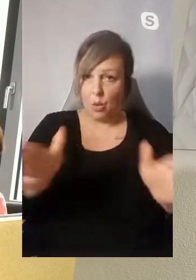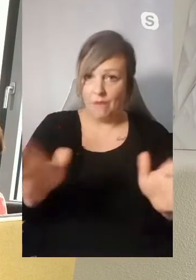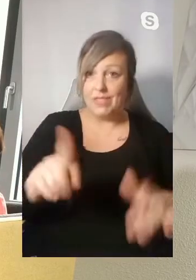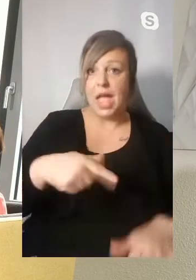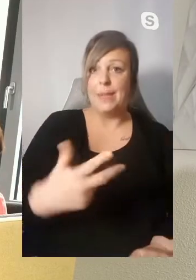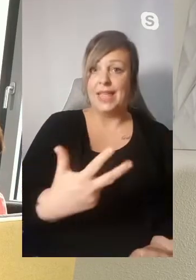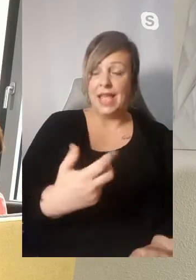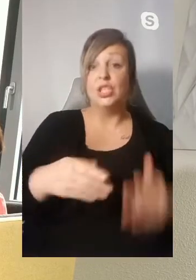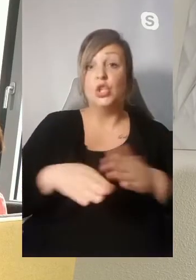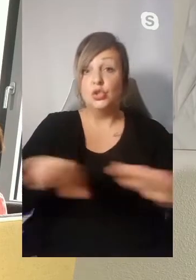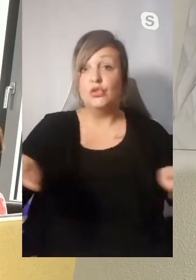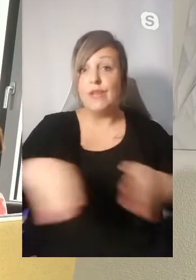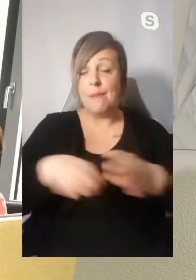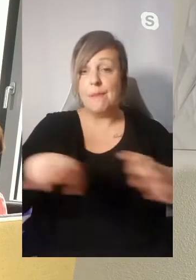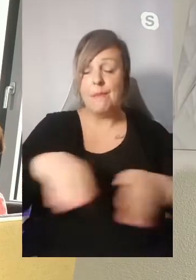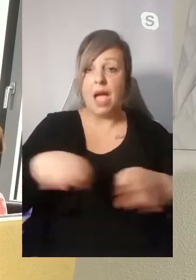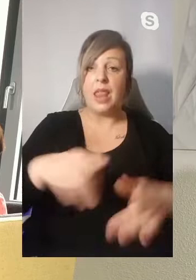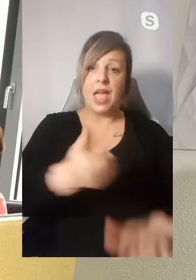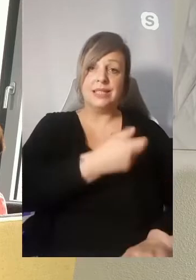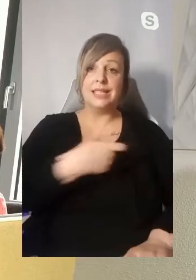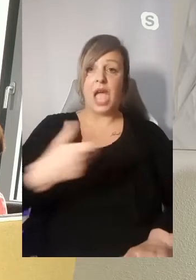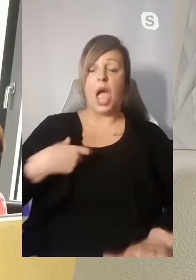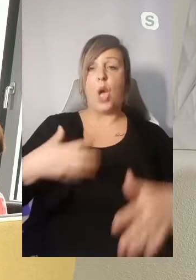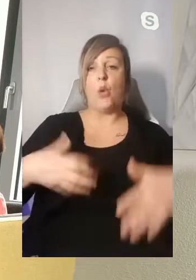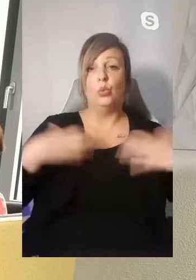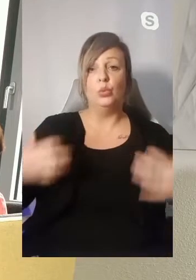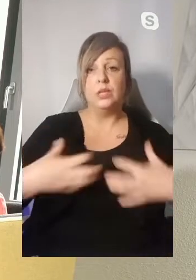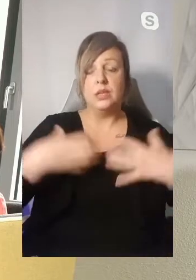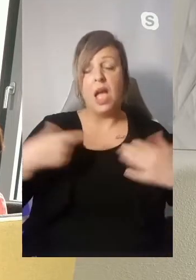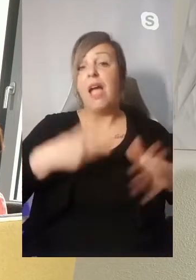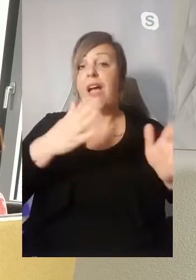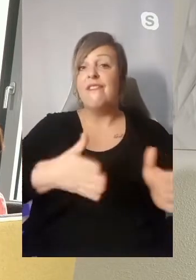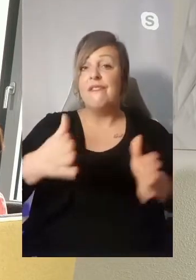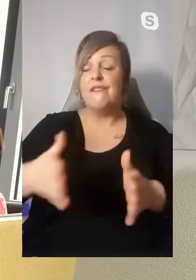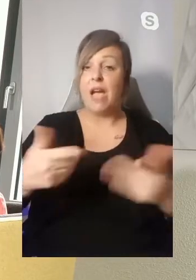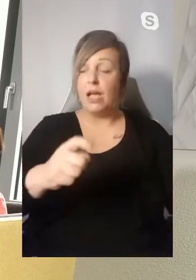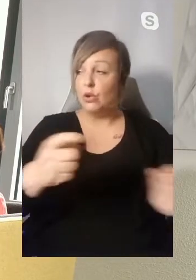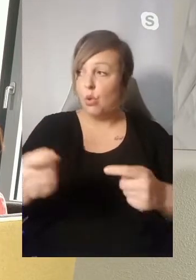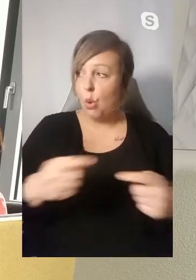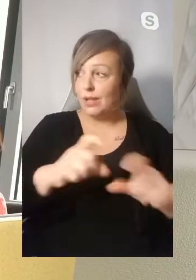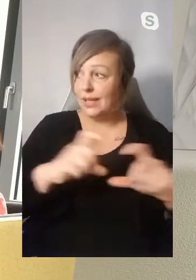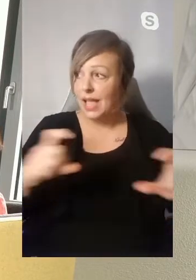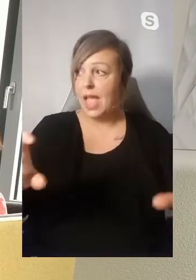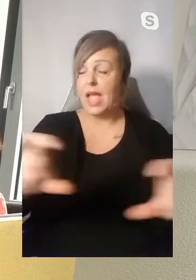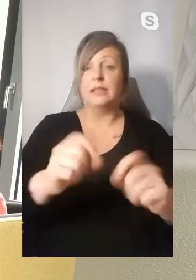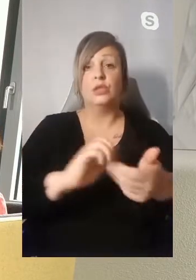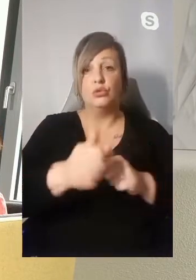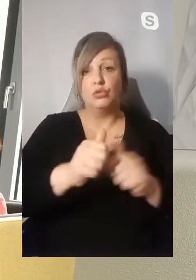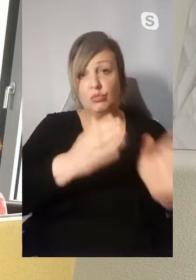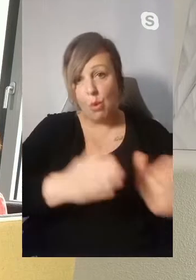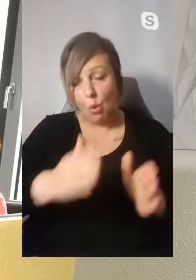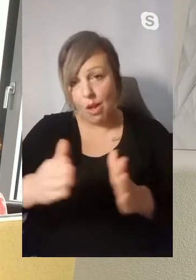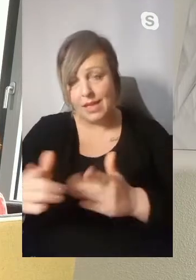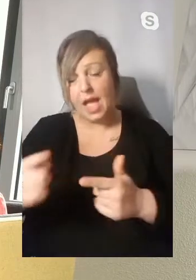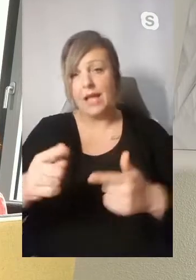Am 30. sollen dann auch die Schwimmbäder, Wellness-Einrichtungen, dann sollen es Fachmesse und Fachkongresse sein. Dann sollen es auch wieder Ausübungen von